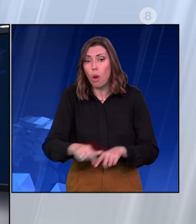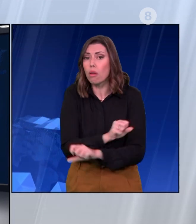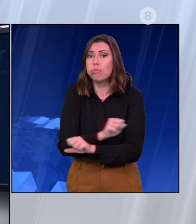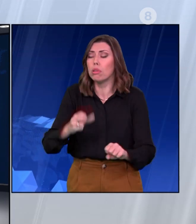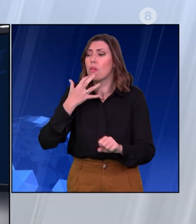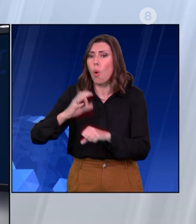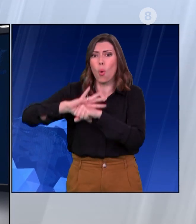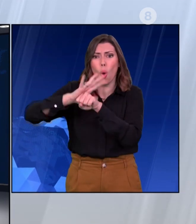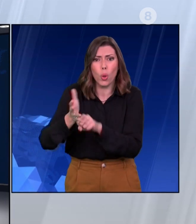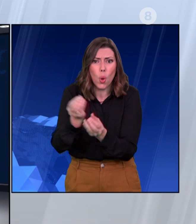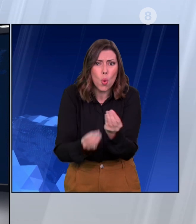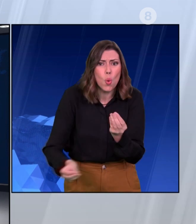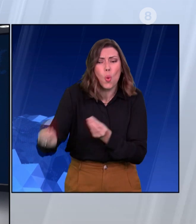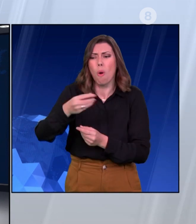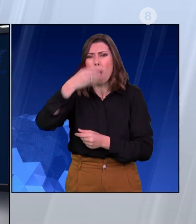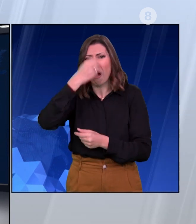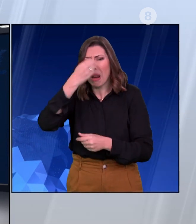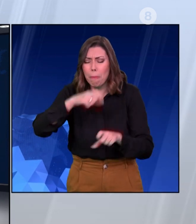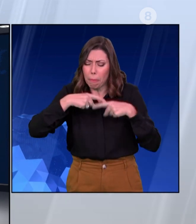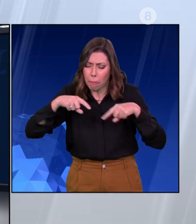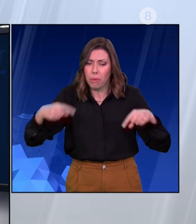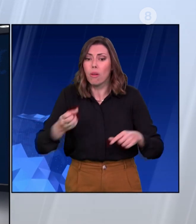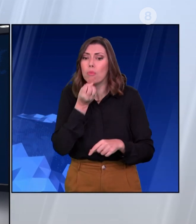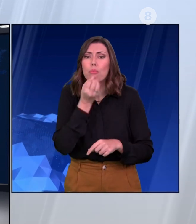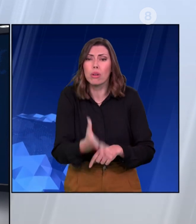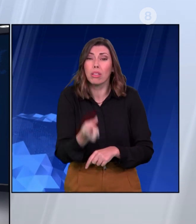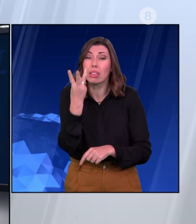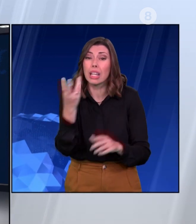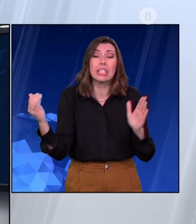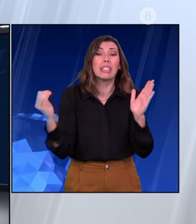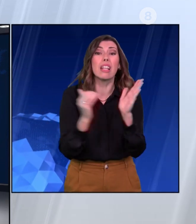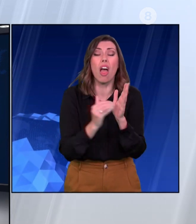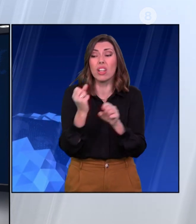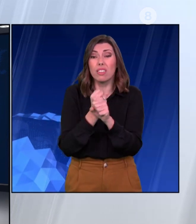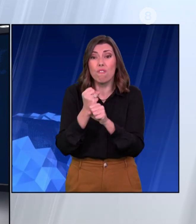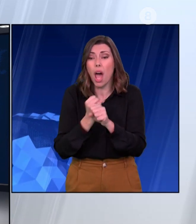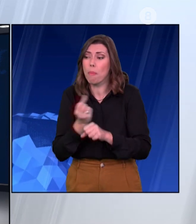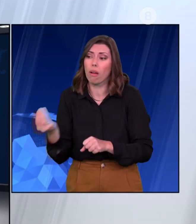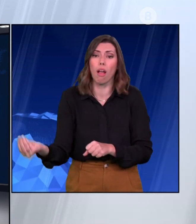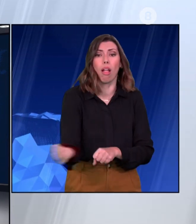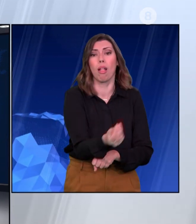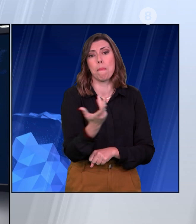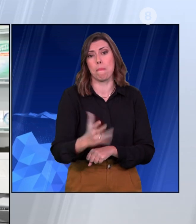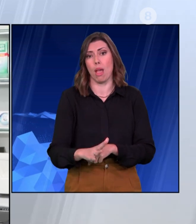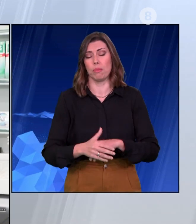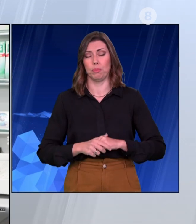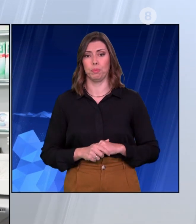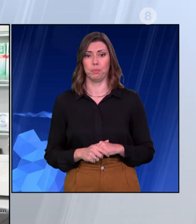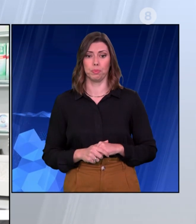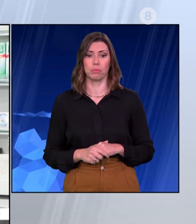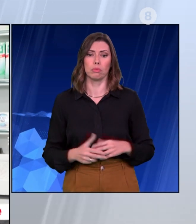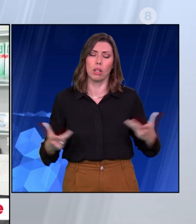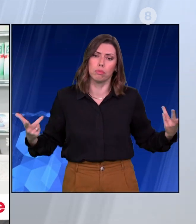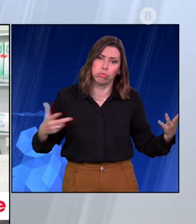μόλις 48 ώρες χορηγήθηκαν σε ασθενείς περισσότερα από 3.000 αντιϊκά φάρμακα. Γίνεται